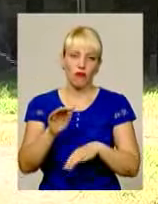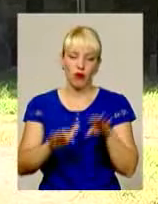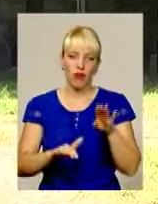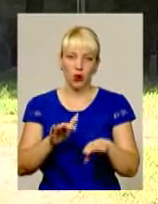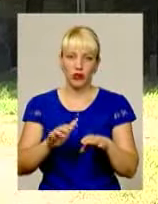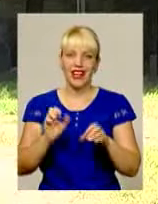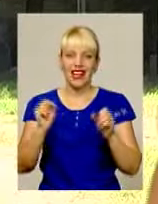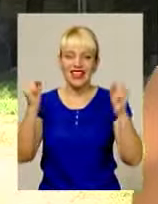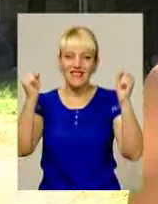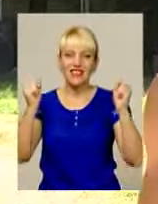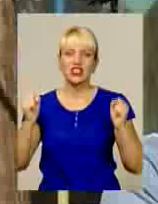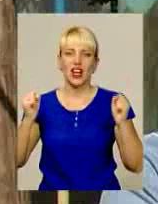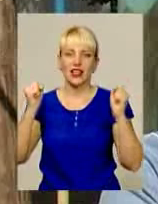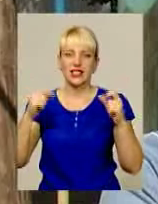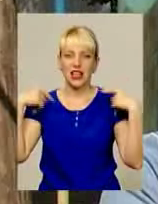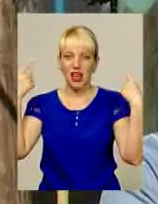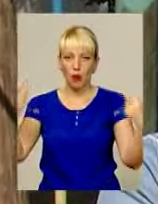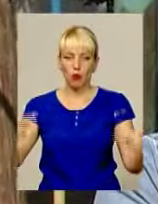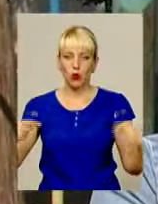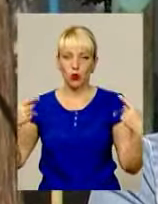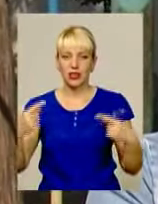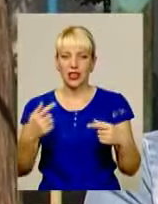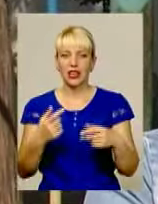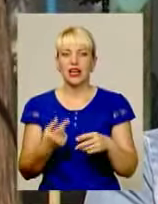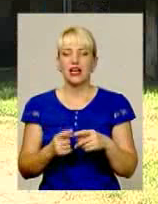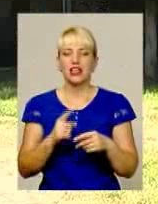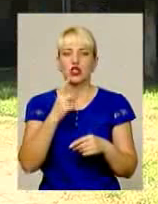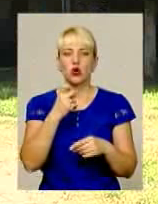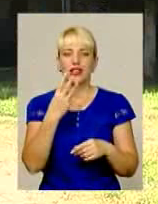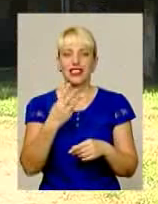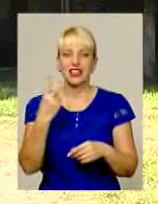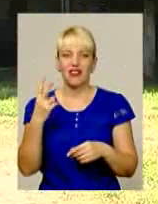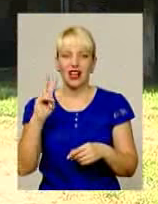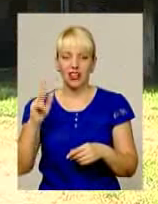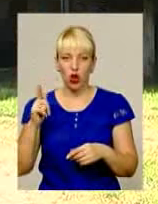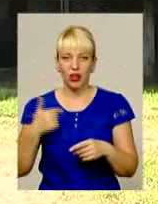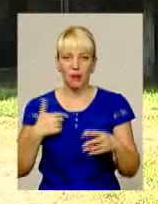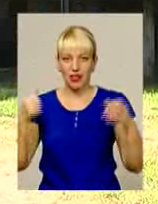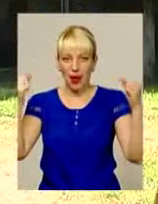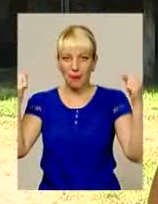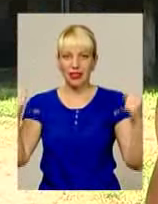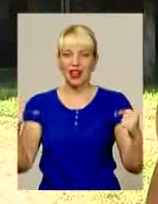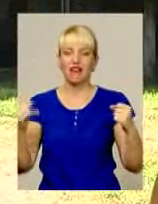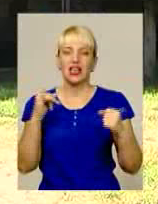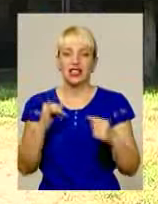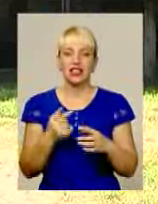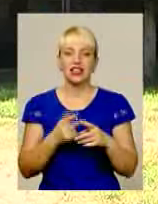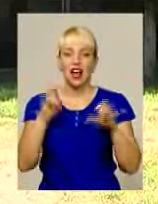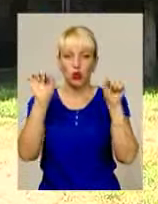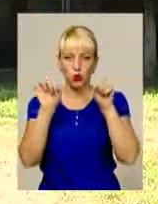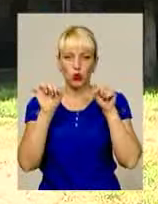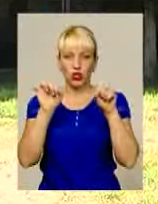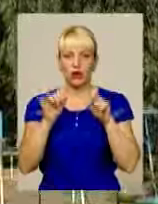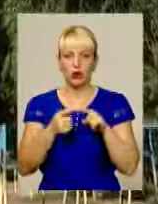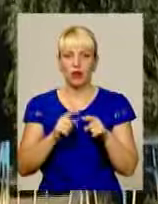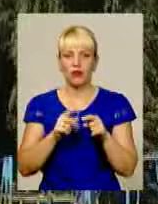максимально допустимою додатковою вагою. Підняв я на брусях 132,5 кг і підняв на турніку 82,5